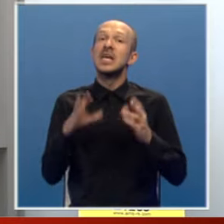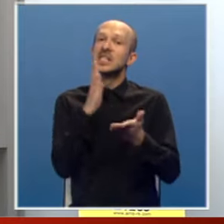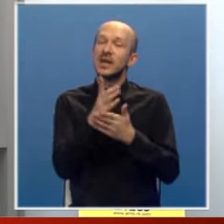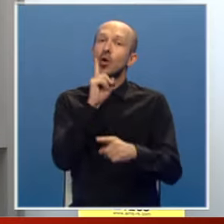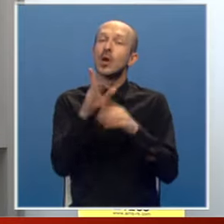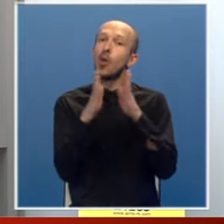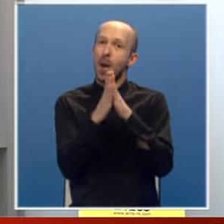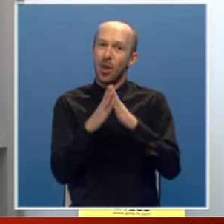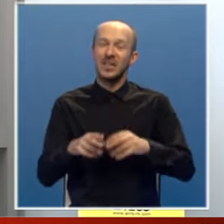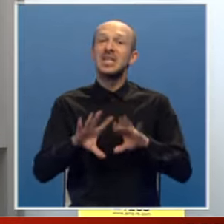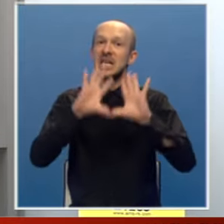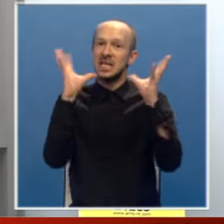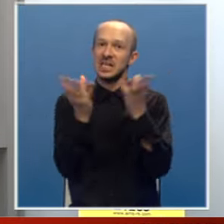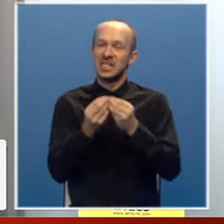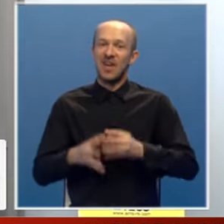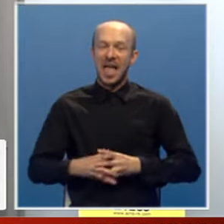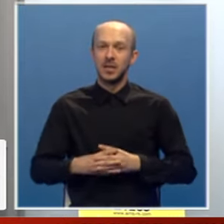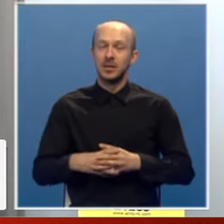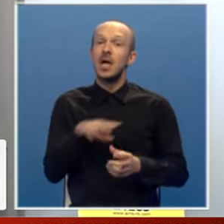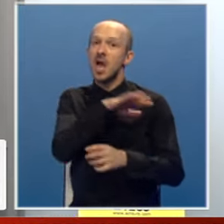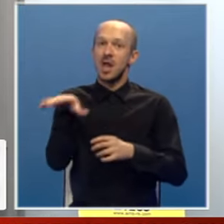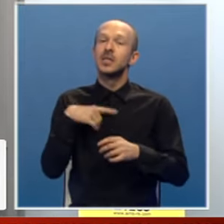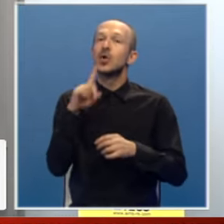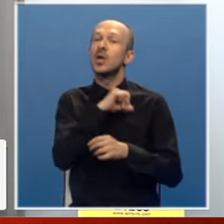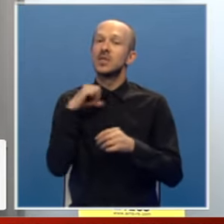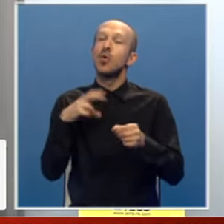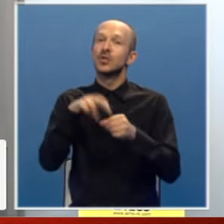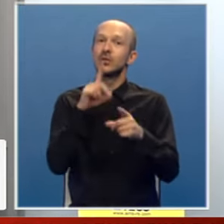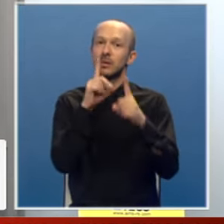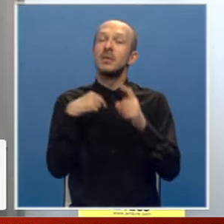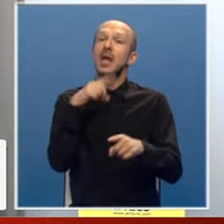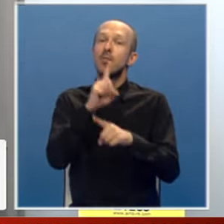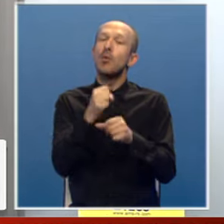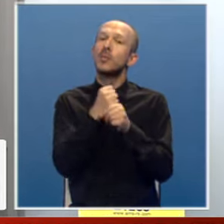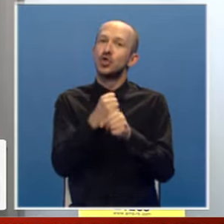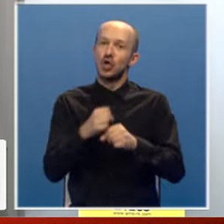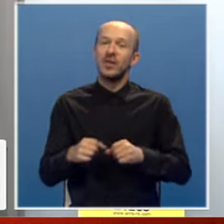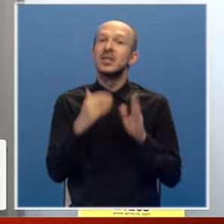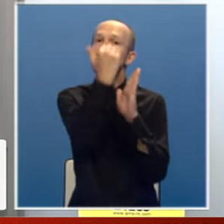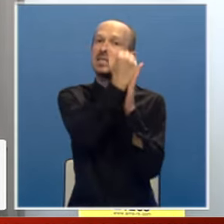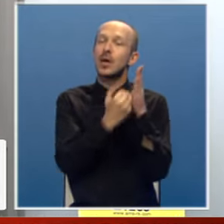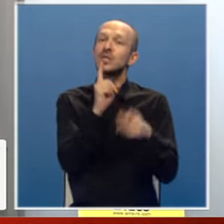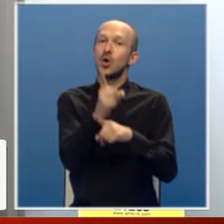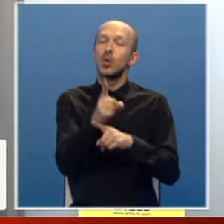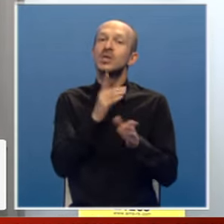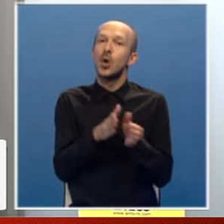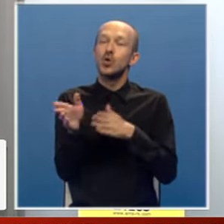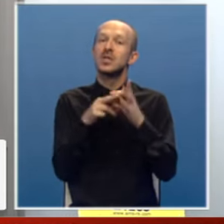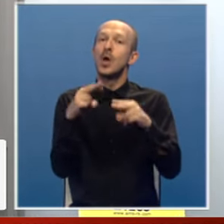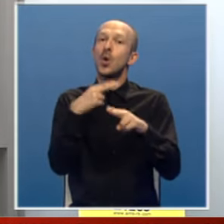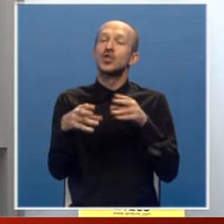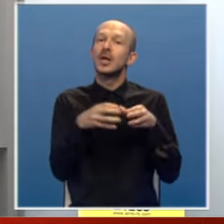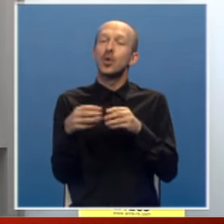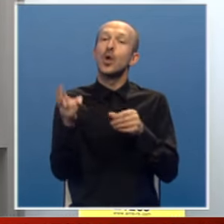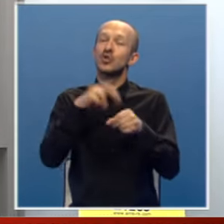moramo apelovati na sve, znači nas koji smo učesnici u saobraćaju, da se moramo državati zakonskih odredbi koji se odnosi na određene